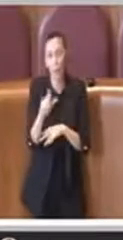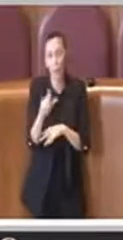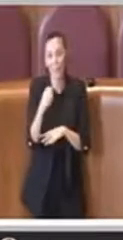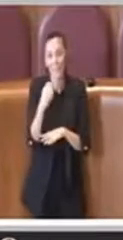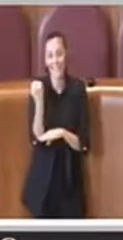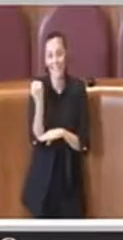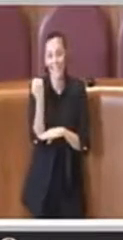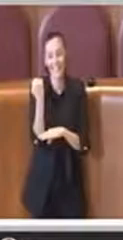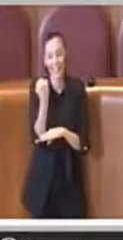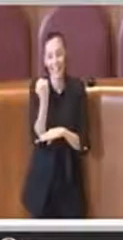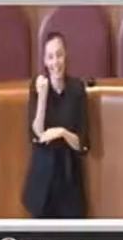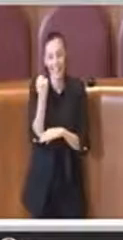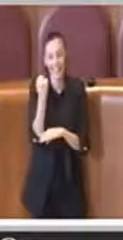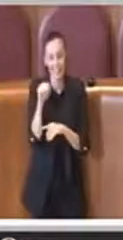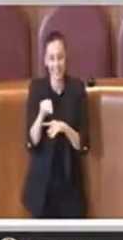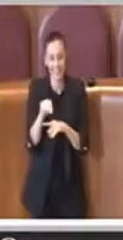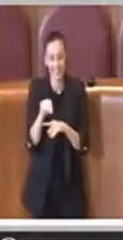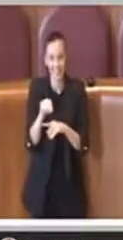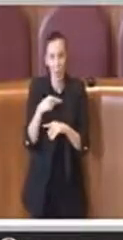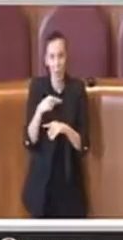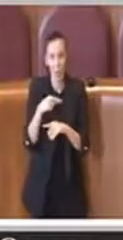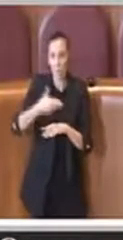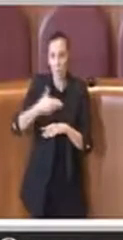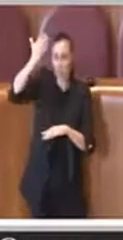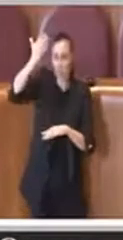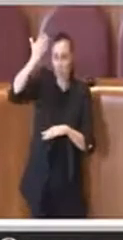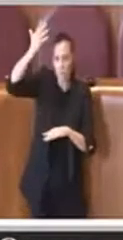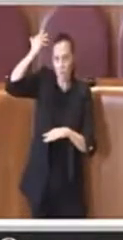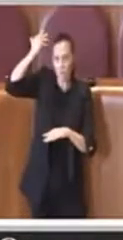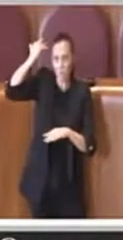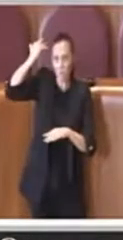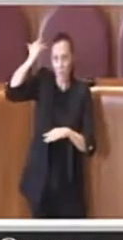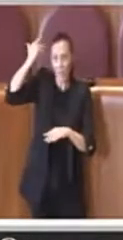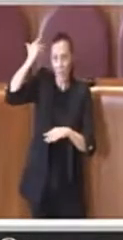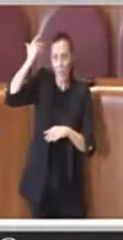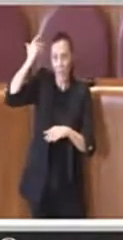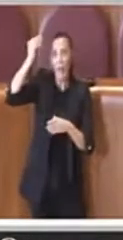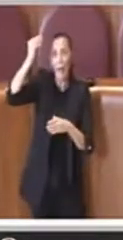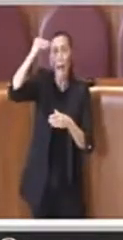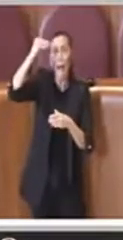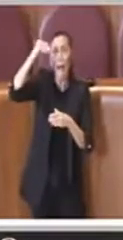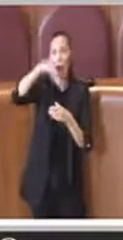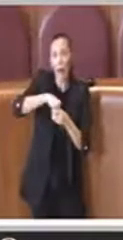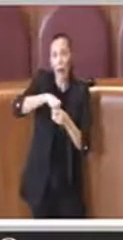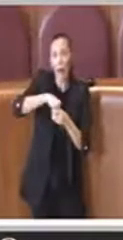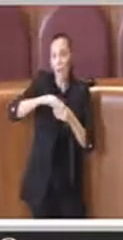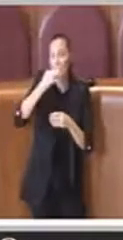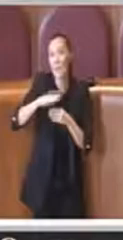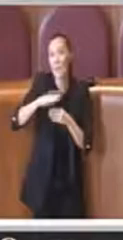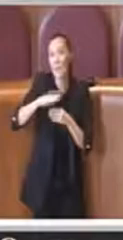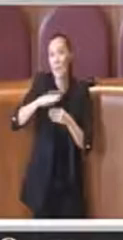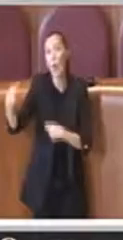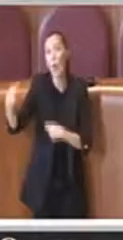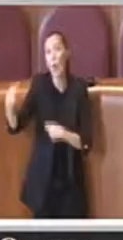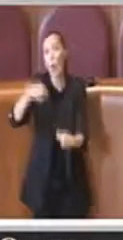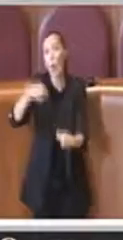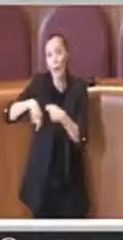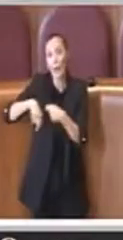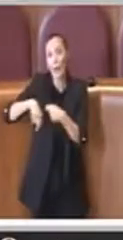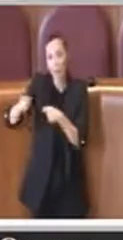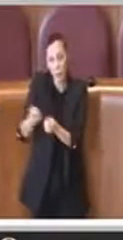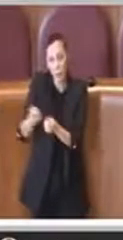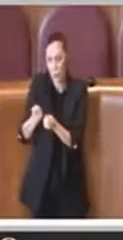un tempo non era esternalizzato ma fu fatto evidentemente per scelte dettate dalle necessità del